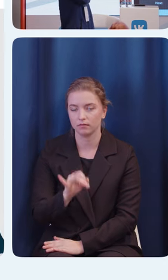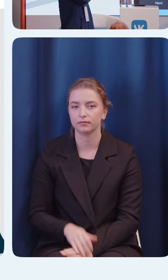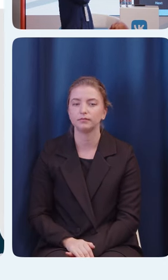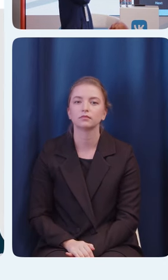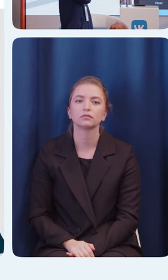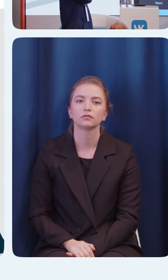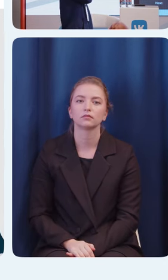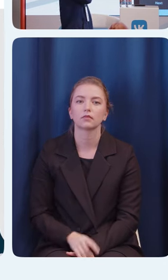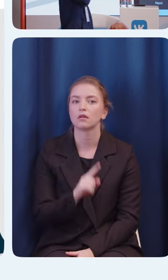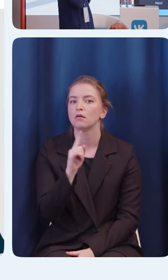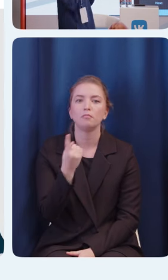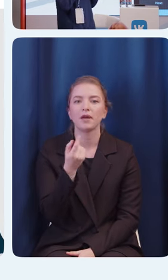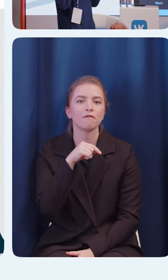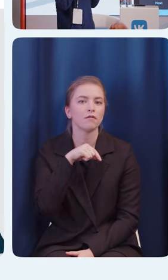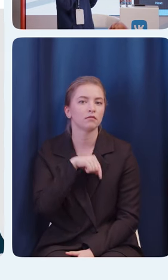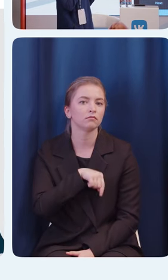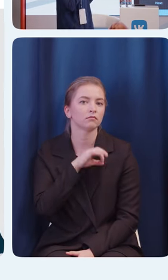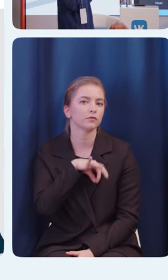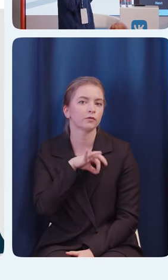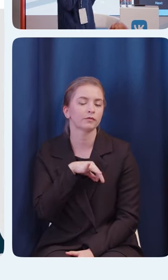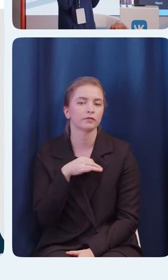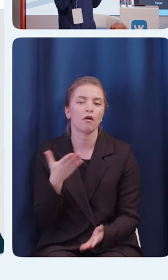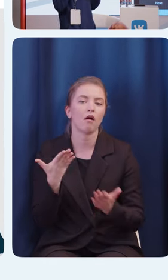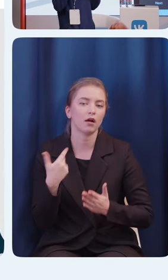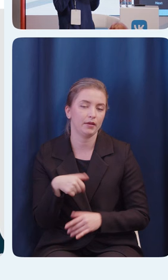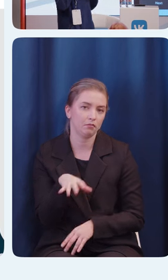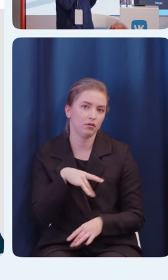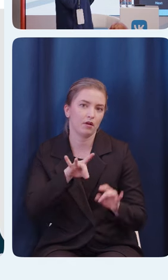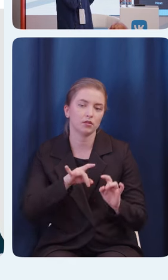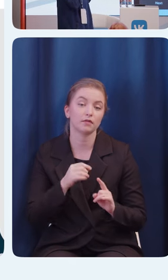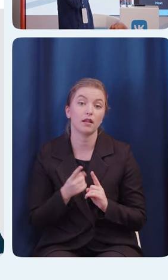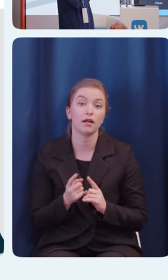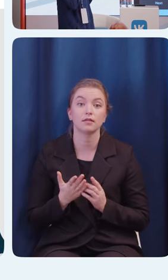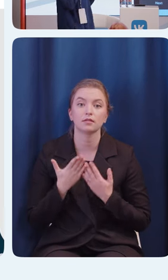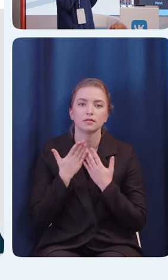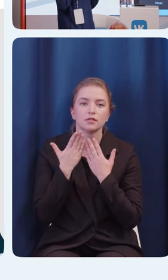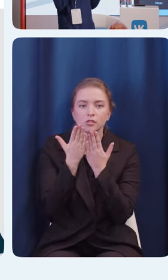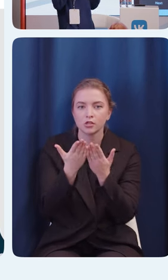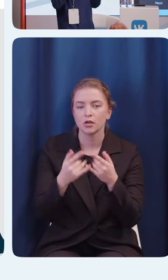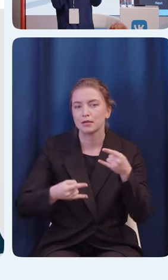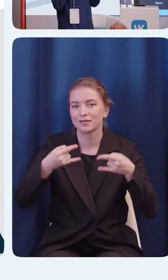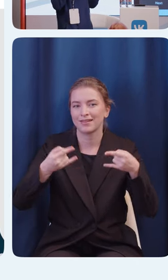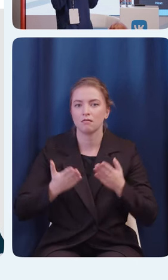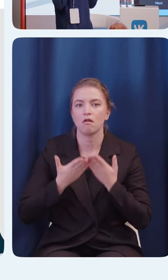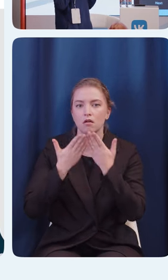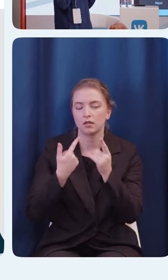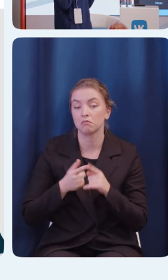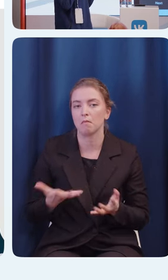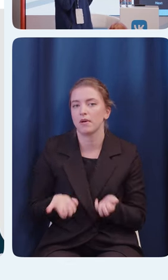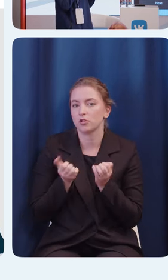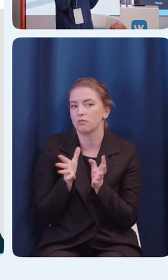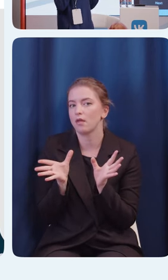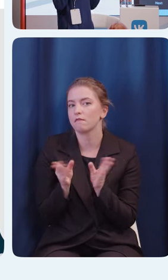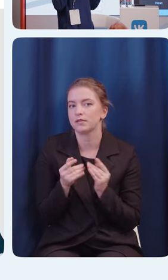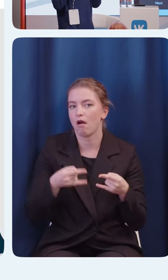Первая фича, про которую я уже говорил, это, по сути, скринридеры. Мы поддерживаем их на всех экранах